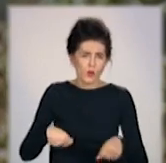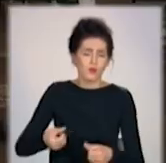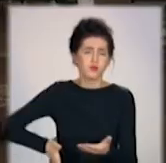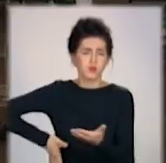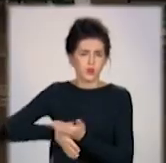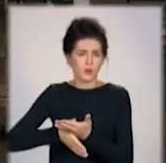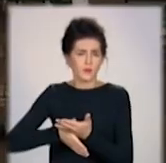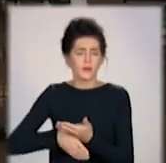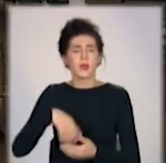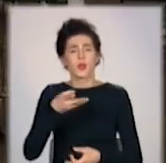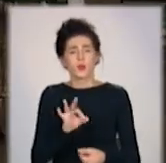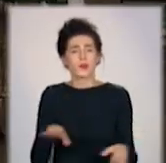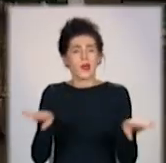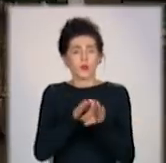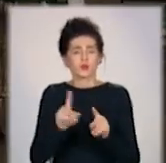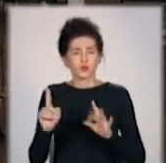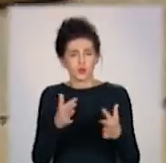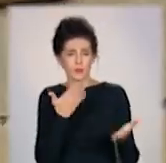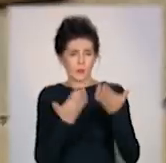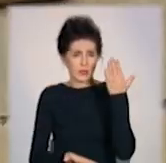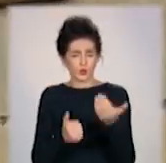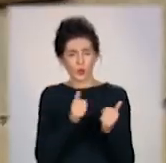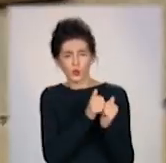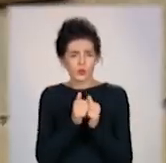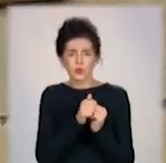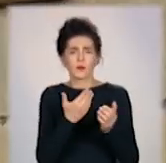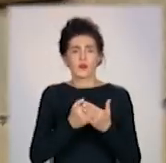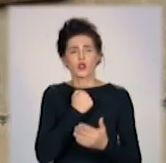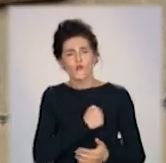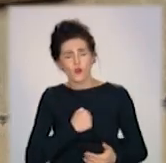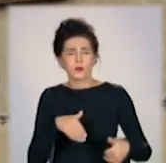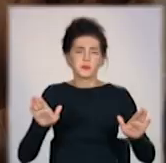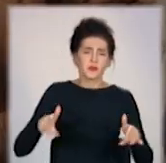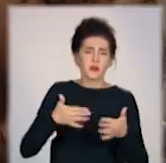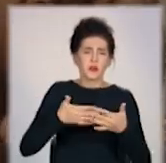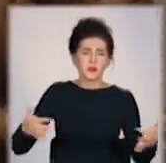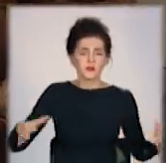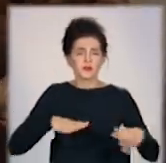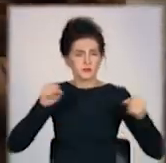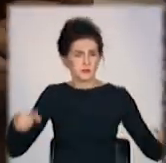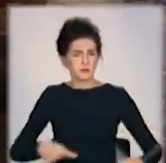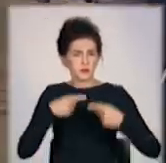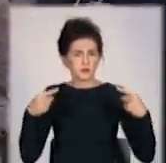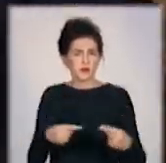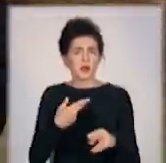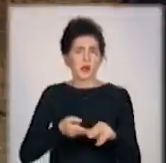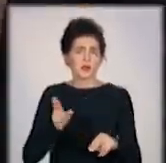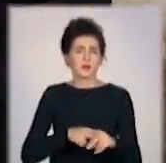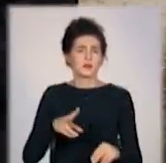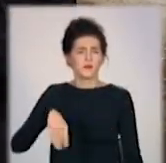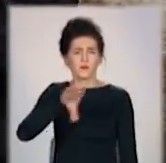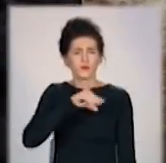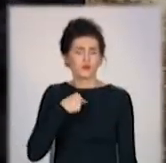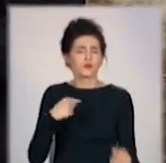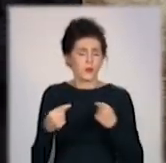Такі випадки, коли сусіди через птахів або чотирилапих не можуть порозумітися, не поодинокі, додає Віктор Очеретін.